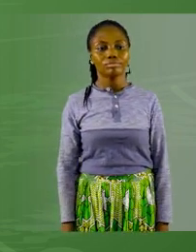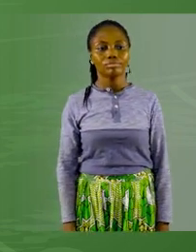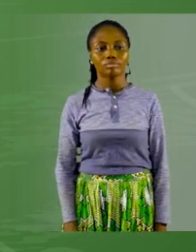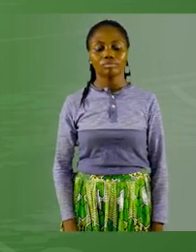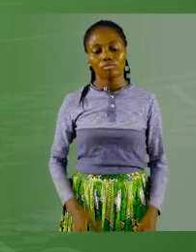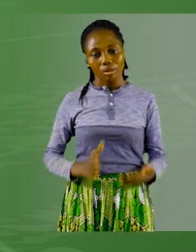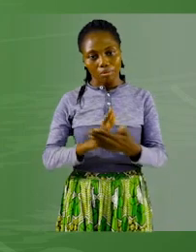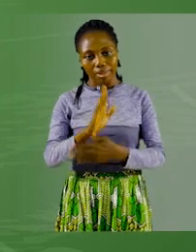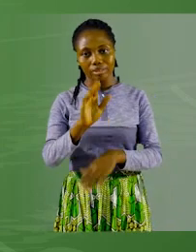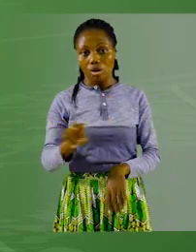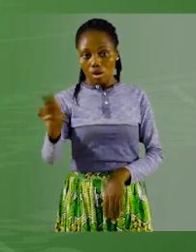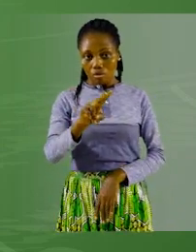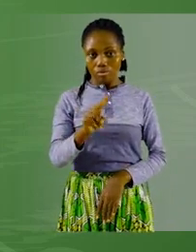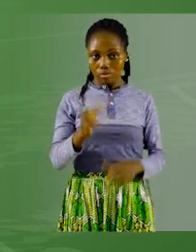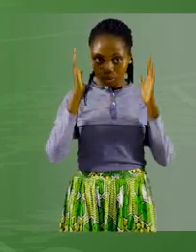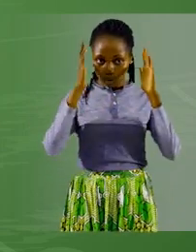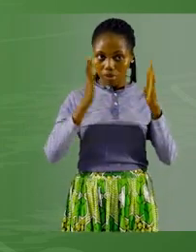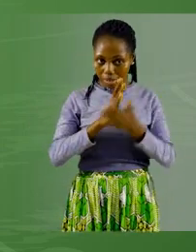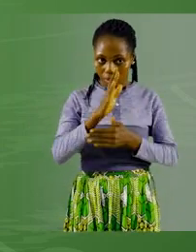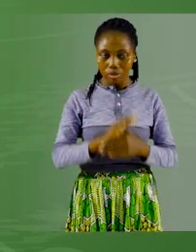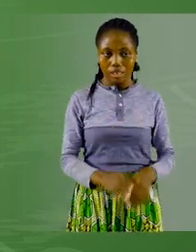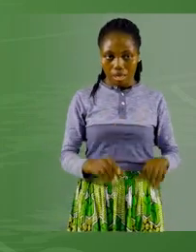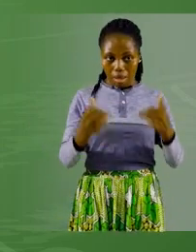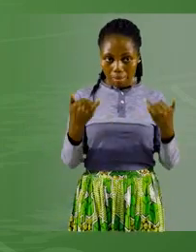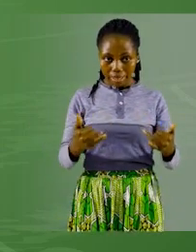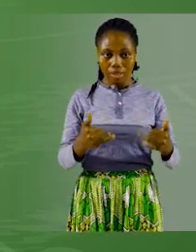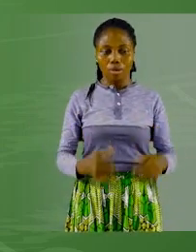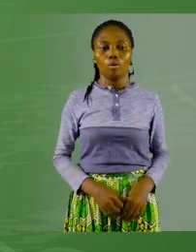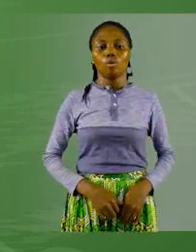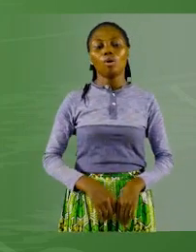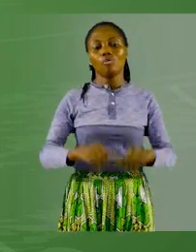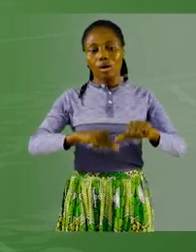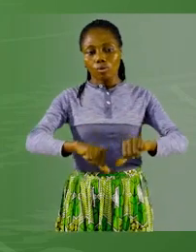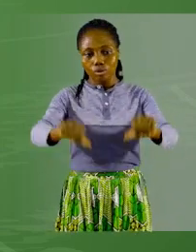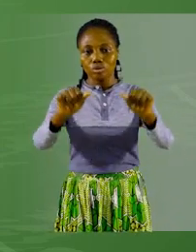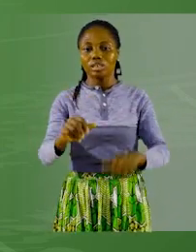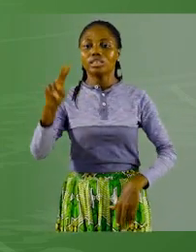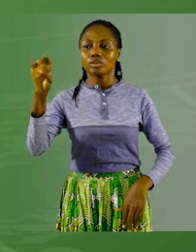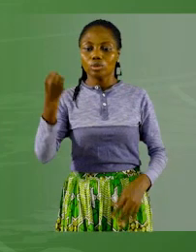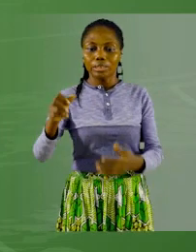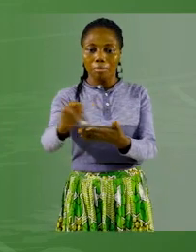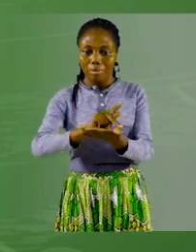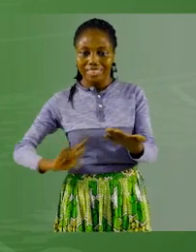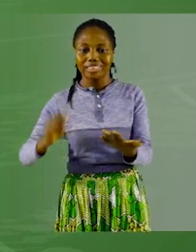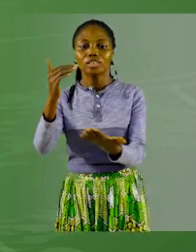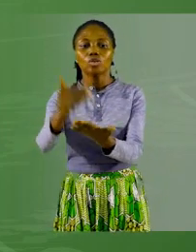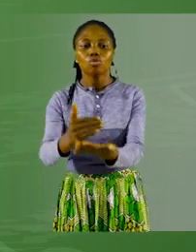Bien, si vous avez suivi, nous allons passer maintenant à la seconde partie de notre leçon